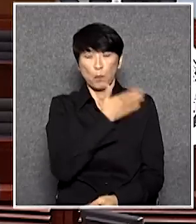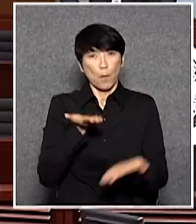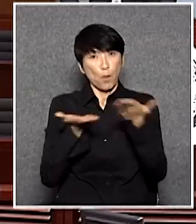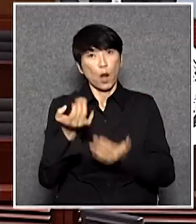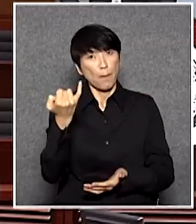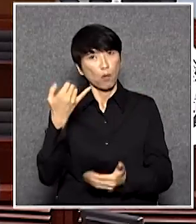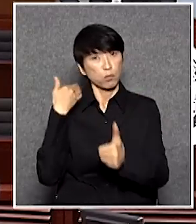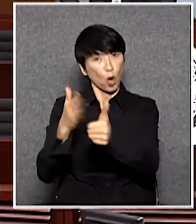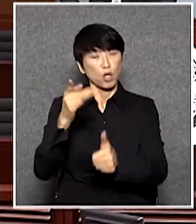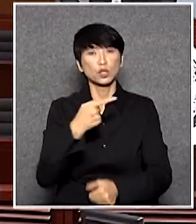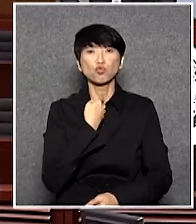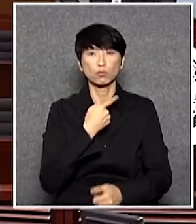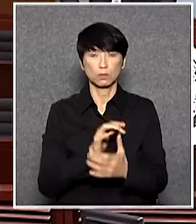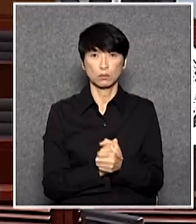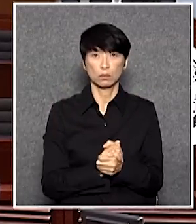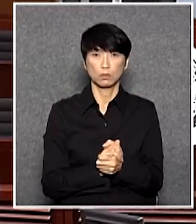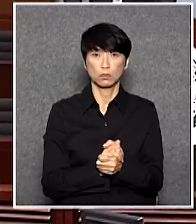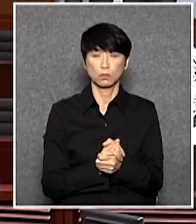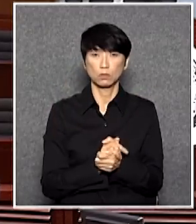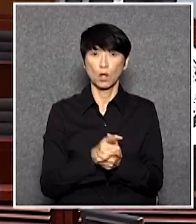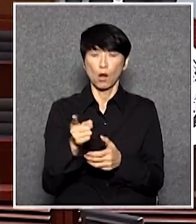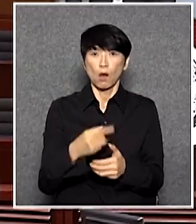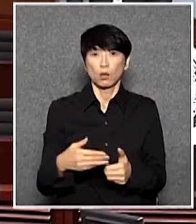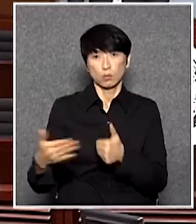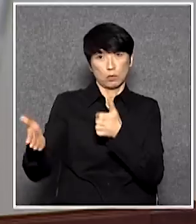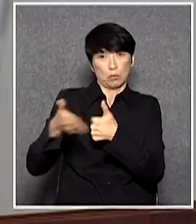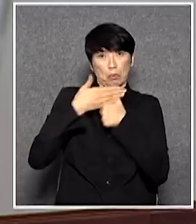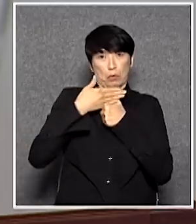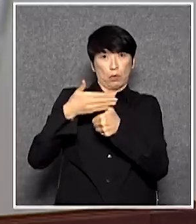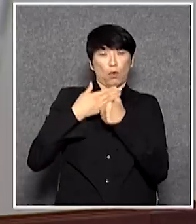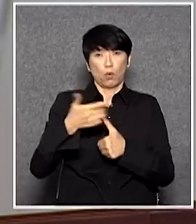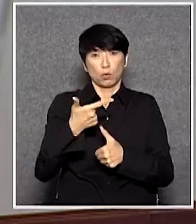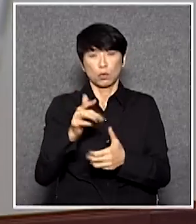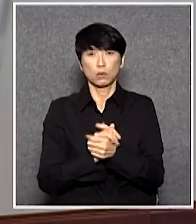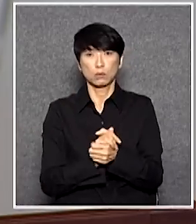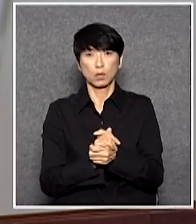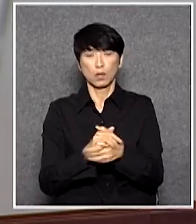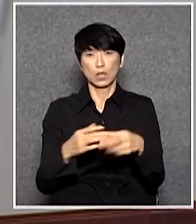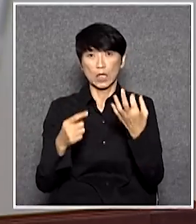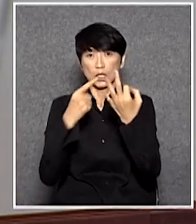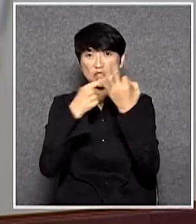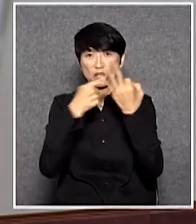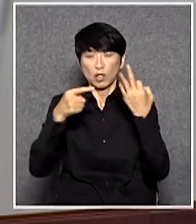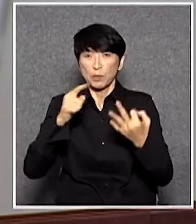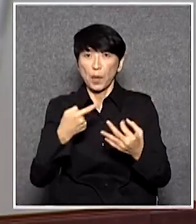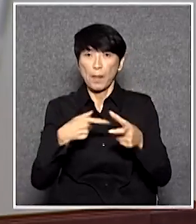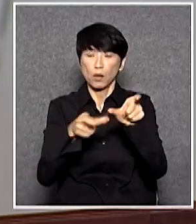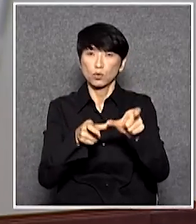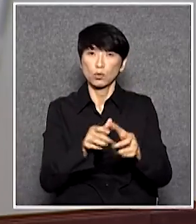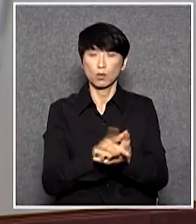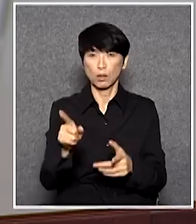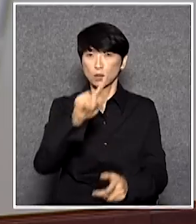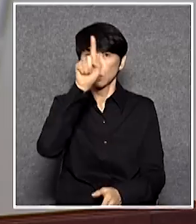陳偉業議員我問那個問題都答不到